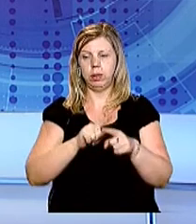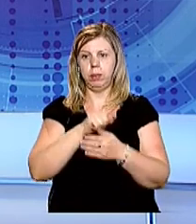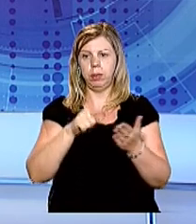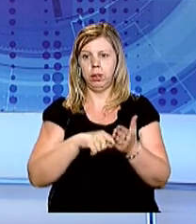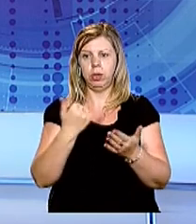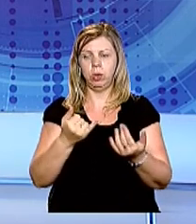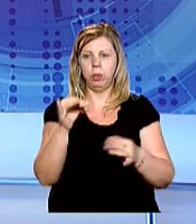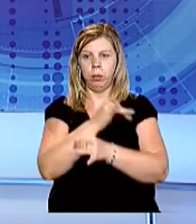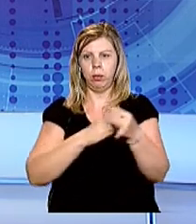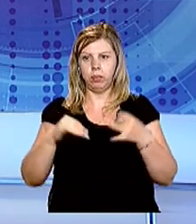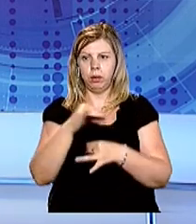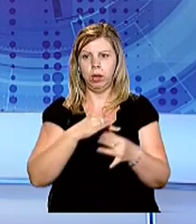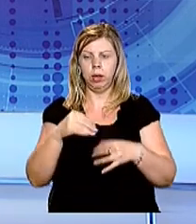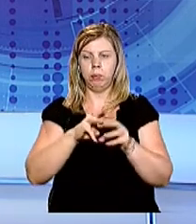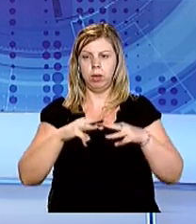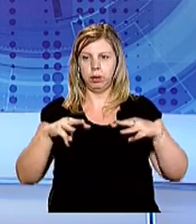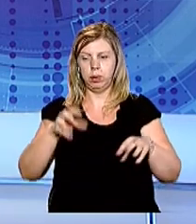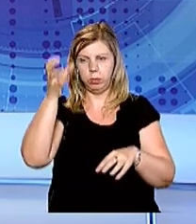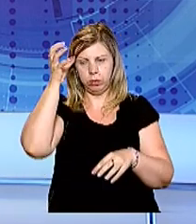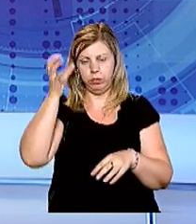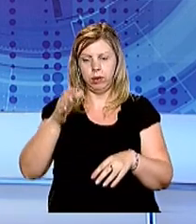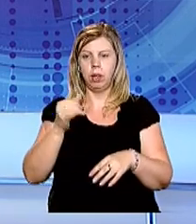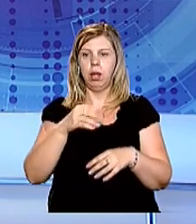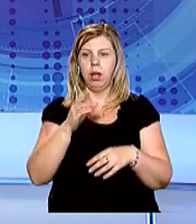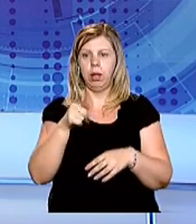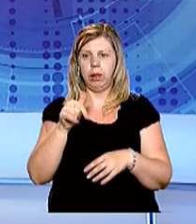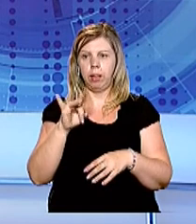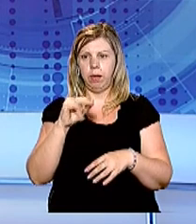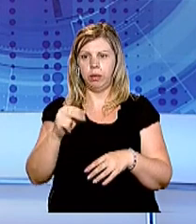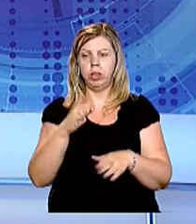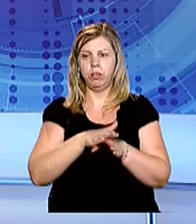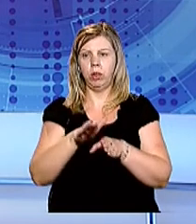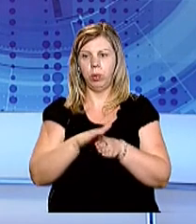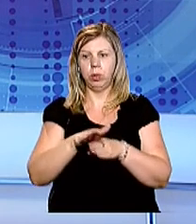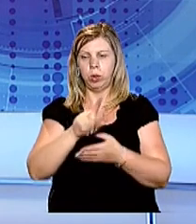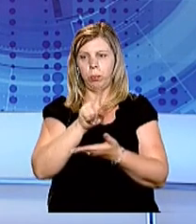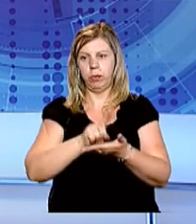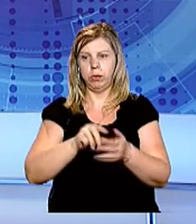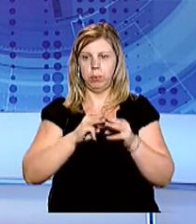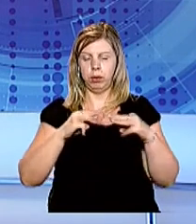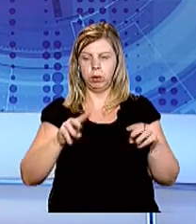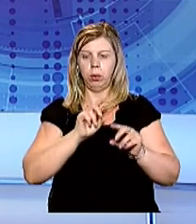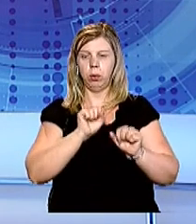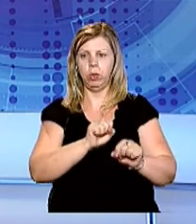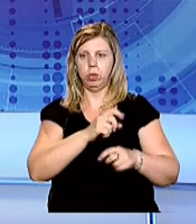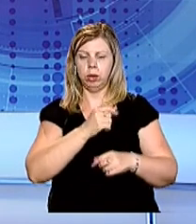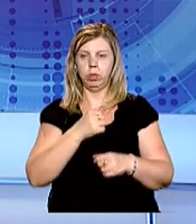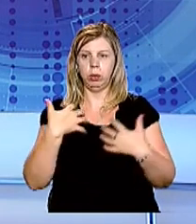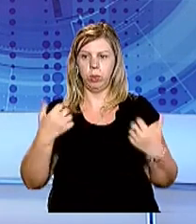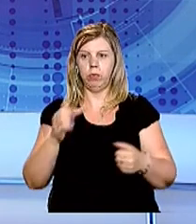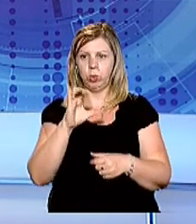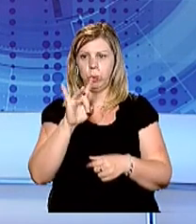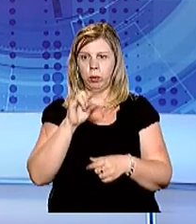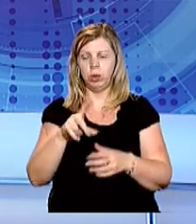питання сьогодні обговорили очільниця Міністерства освіти і науки Лілія Гриневич та виконувачка обов'язків Міністра охорони здоров'я Уляна